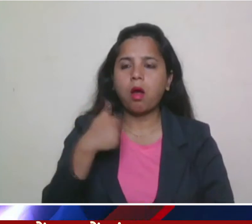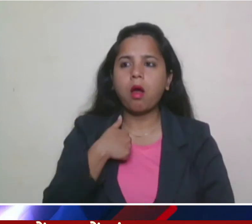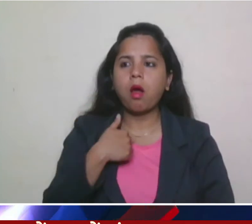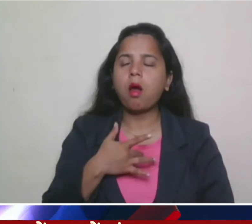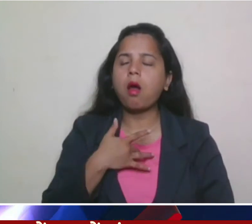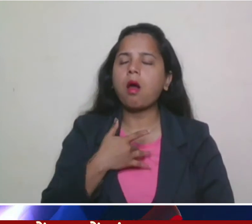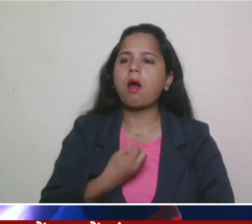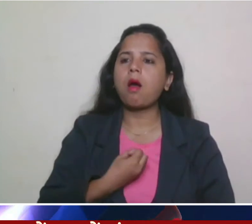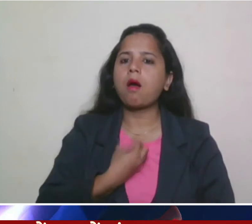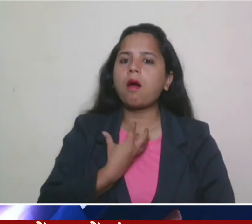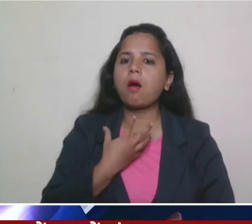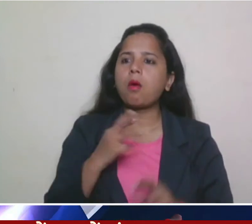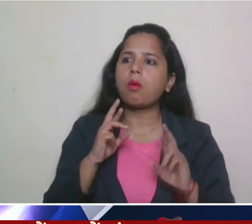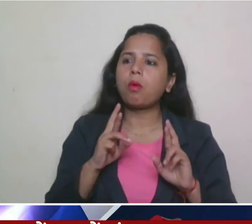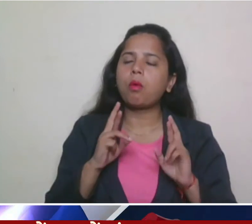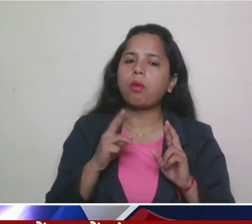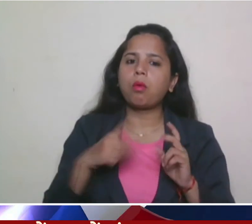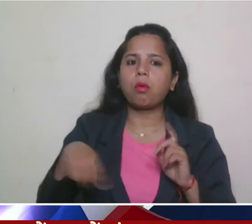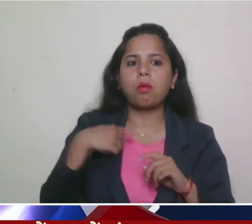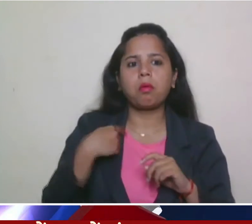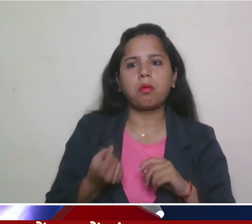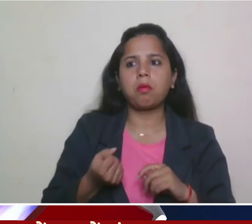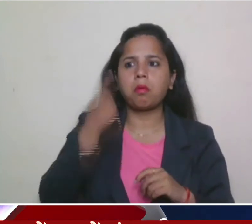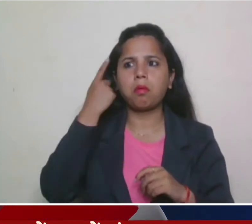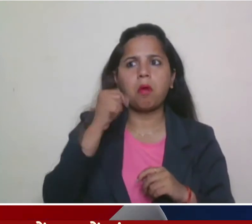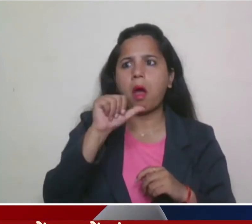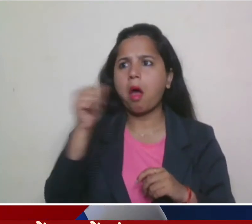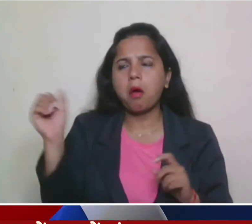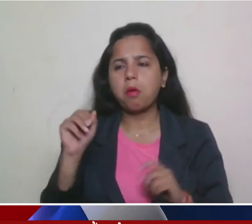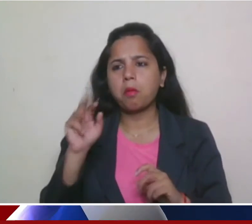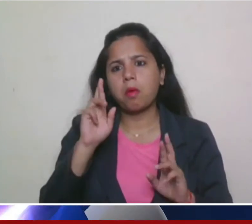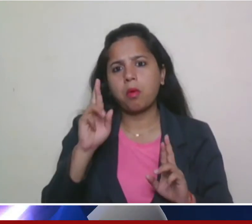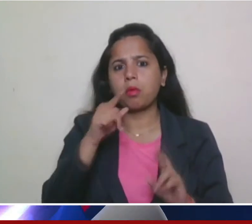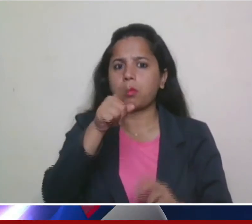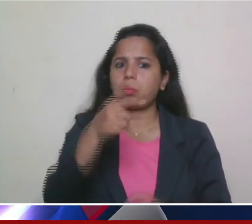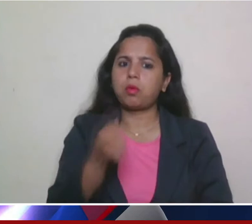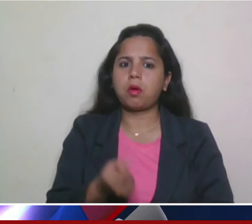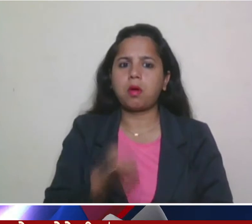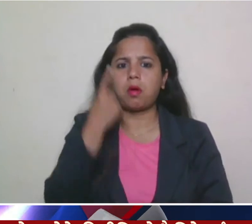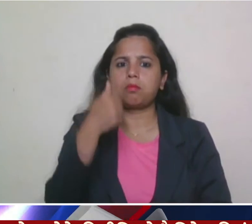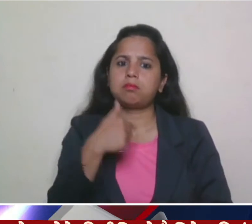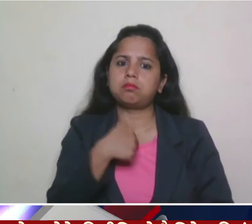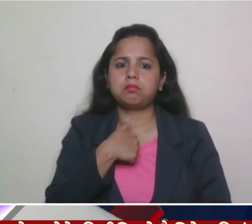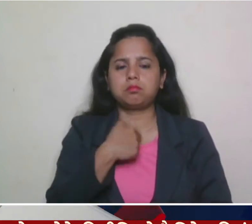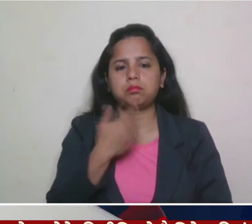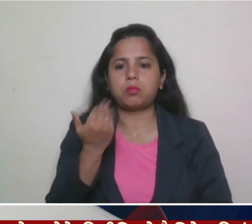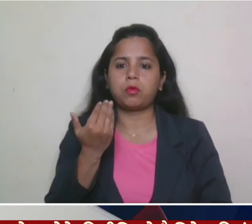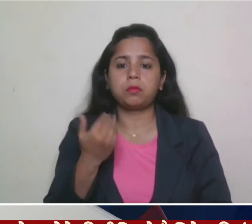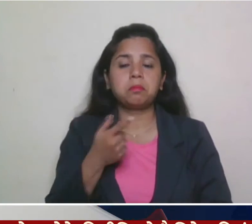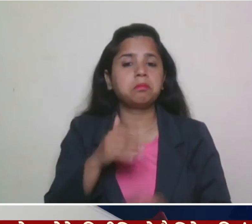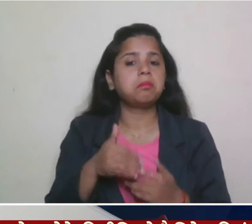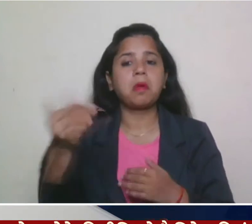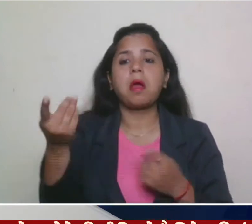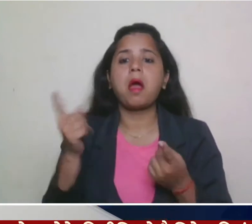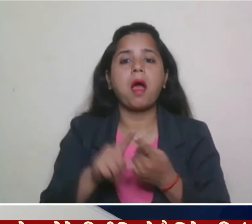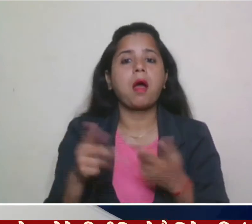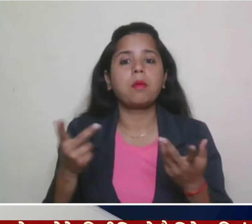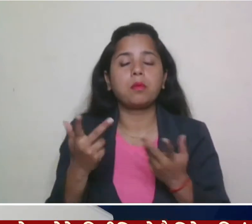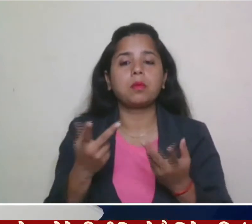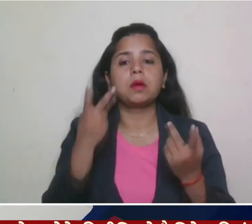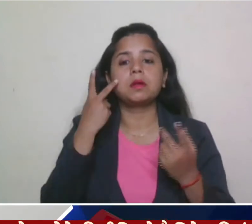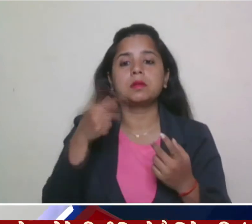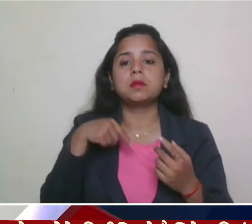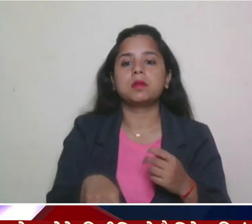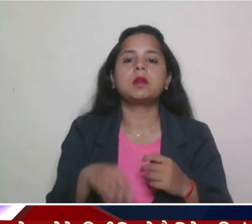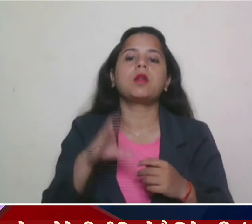उमीद जगी कि मुझे कोई समझे या ना समझे लेकिन आप मुझे जरूर समझेंगे तो अब आगे क्या होगा जानने के लिए देखिए धारवाहिक